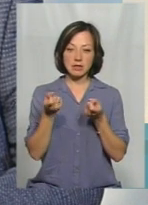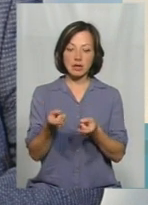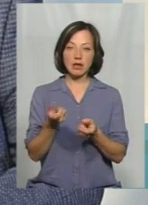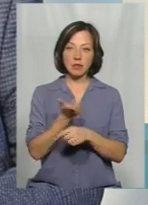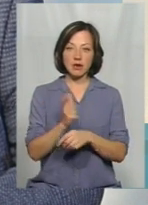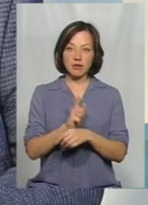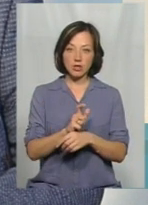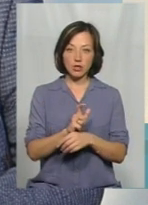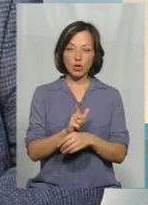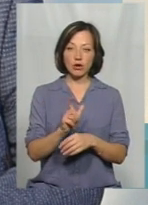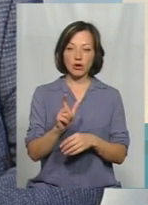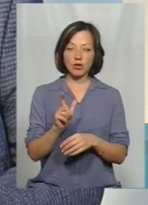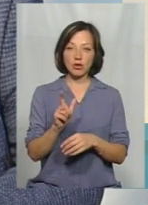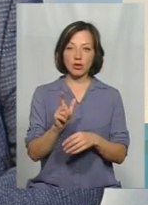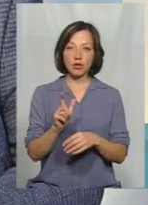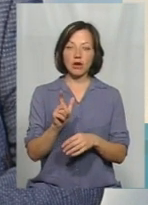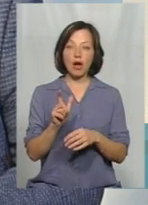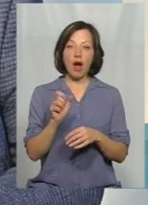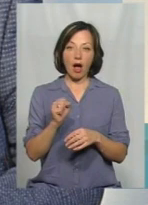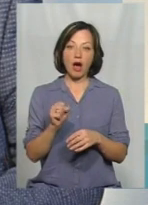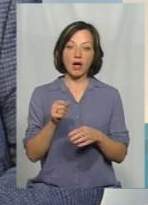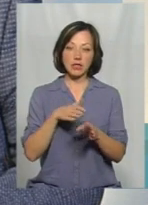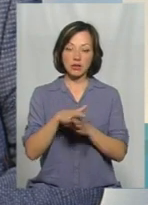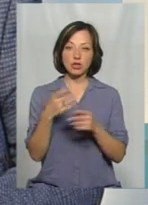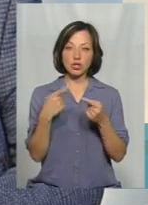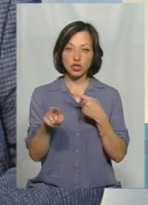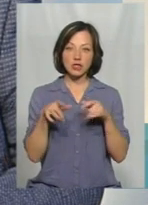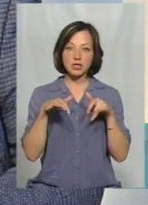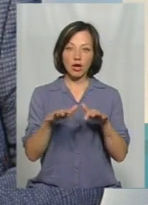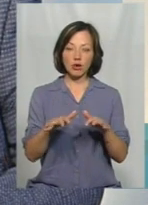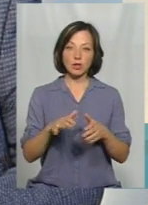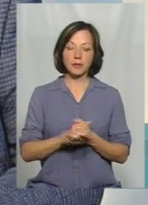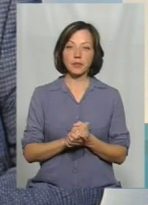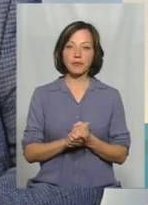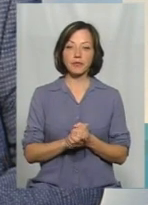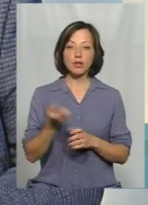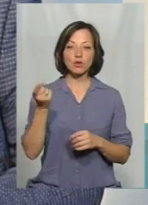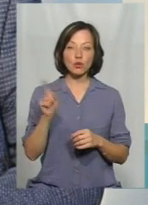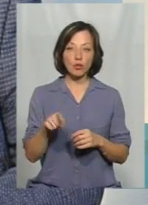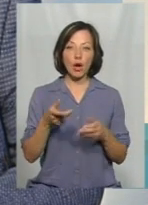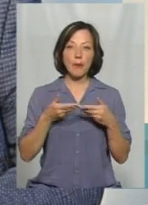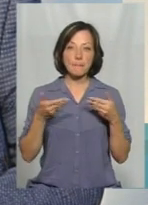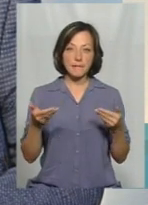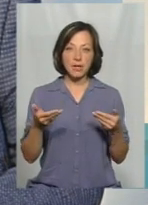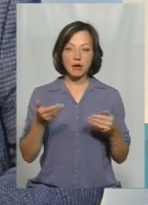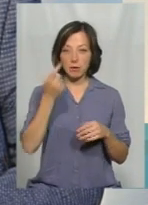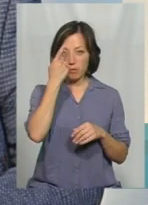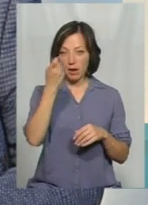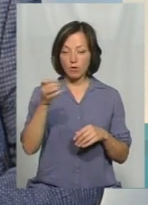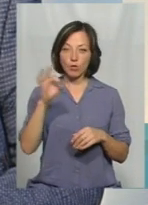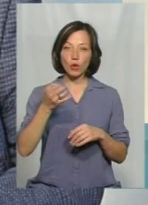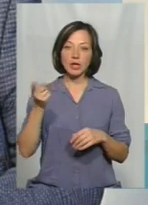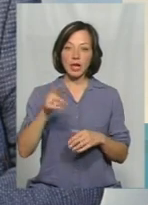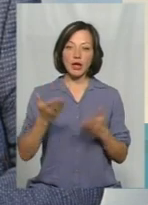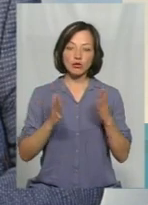перевищенням встановленого граничного допустимого скиду, а також дійснювати інші якісь залпові скиди. Тому ми попереджували про те,